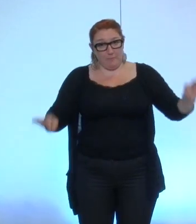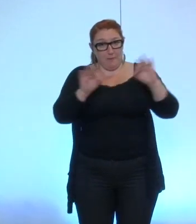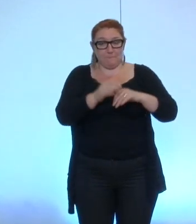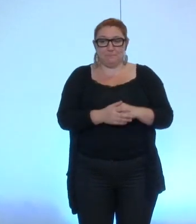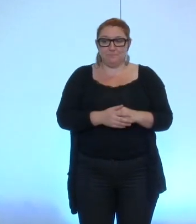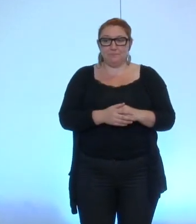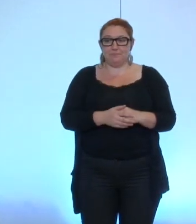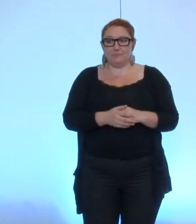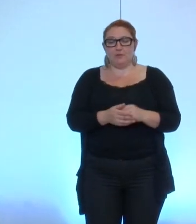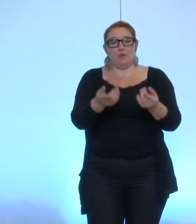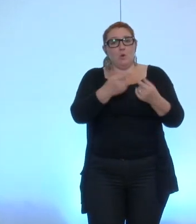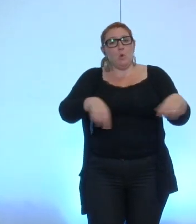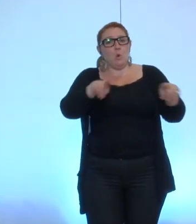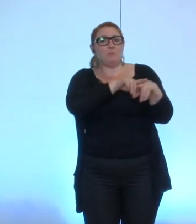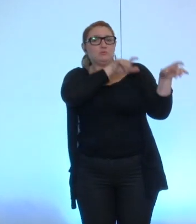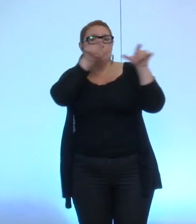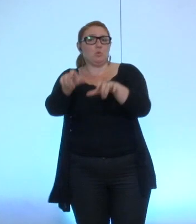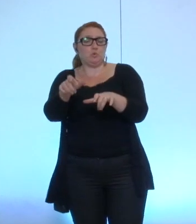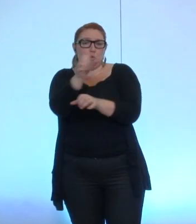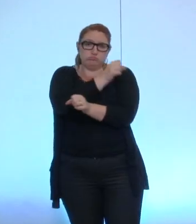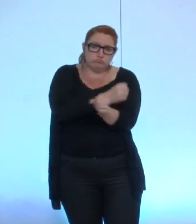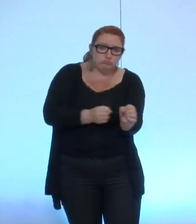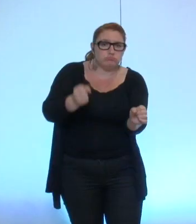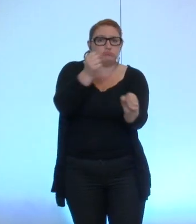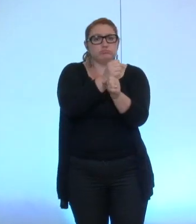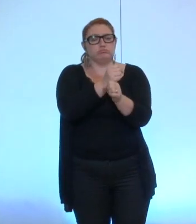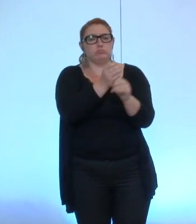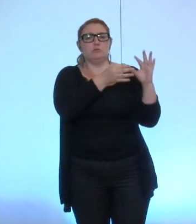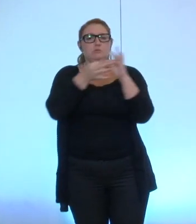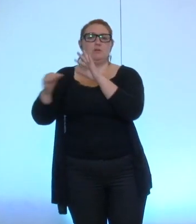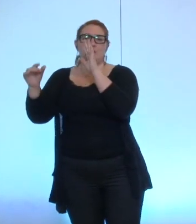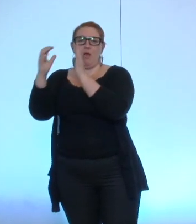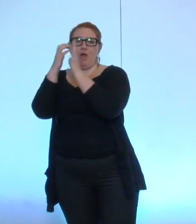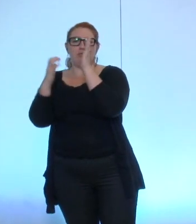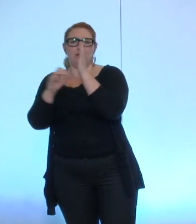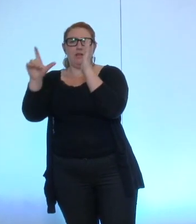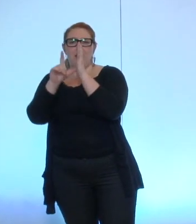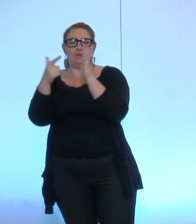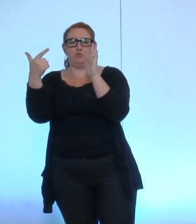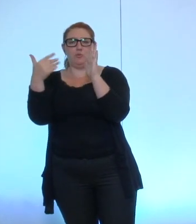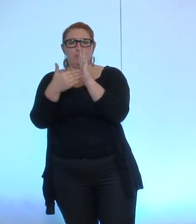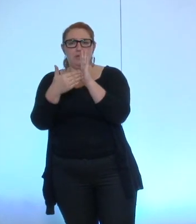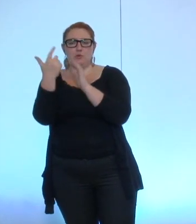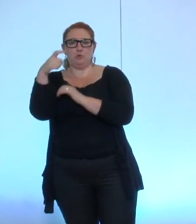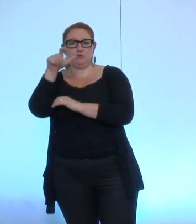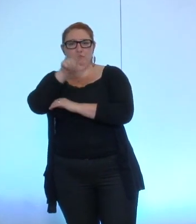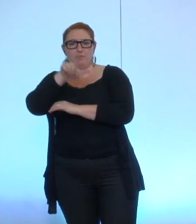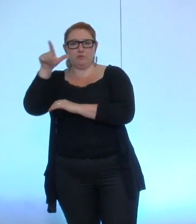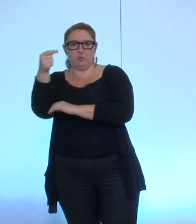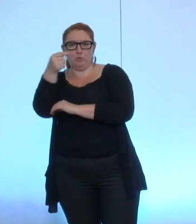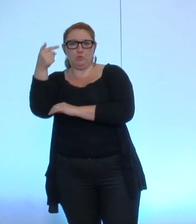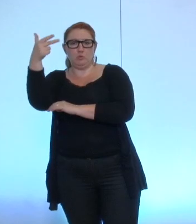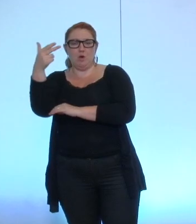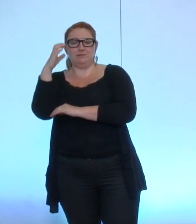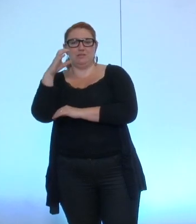la mise en place de cette commission de contrôle au sens de l'article elle 2222-3 du CGCT donc